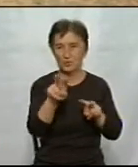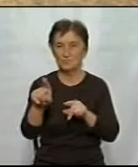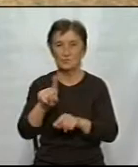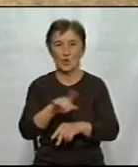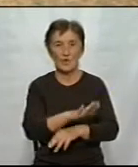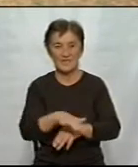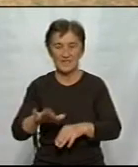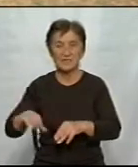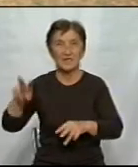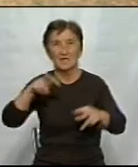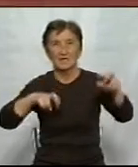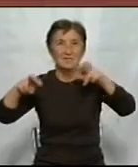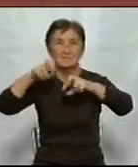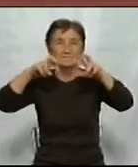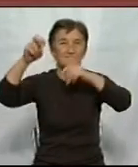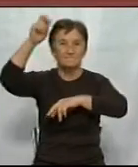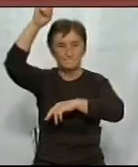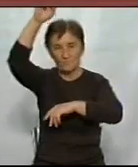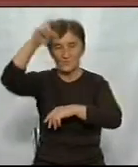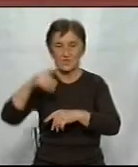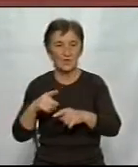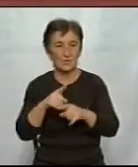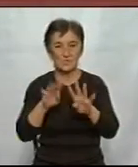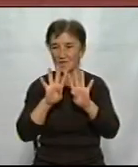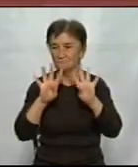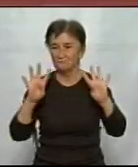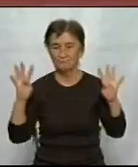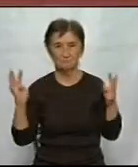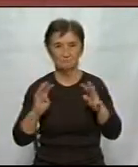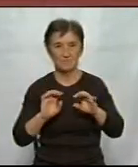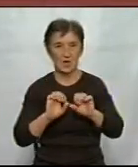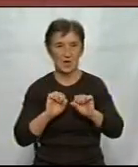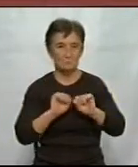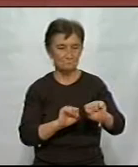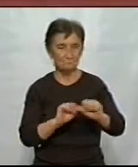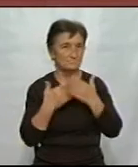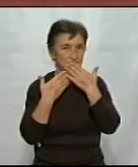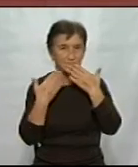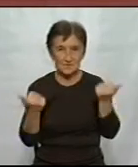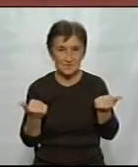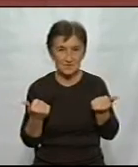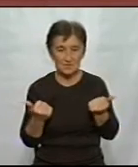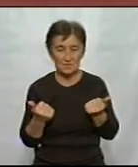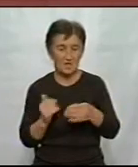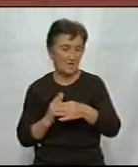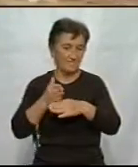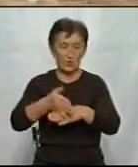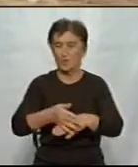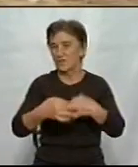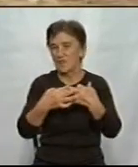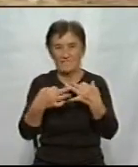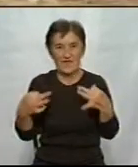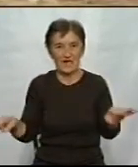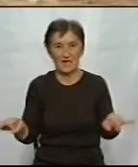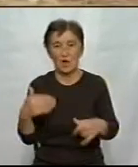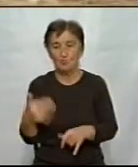вилазять на самий верх. Вона не огороджена, доступ до неї був абсолютно вільний. Уже